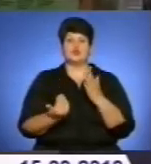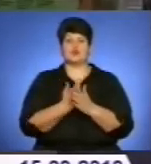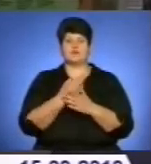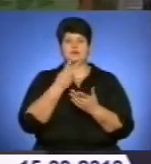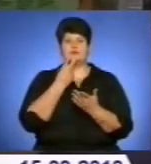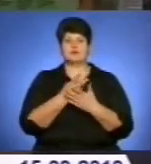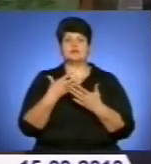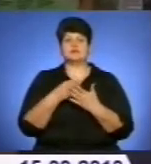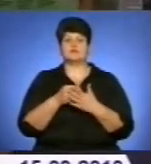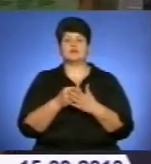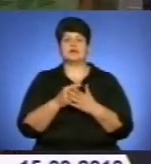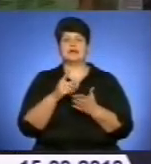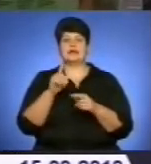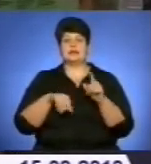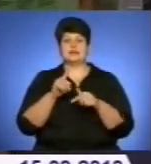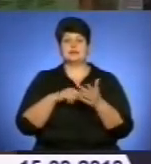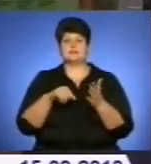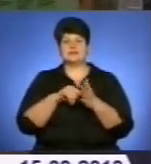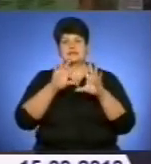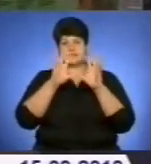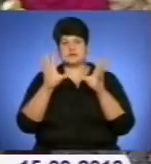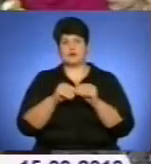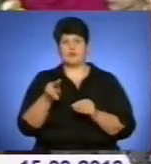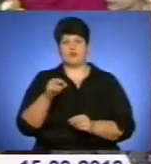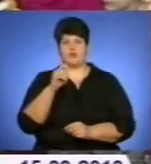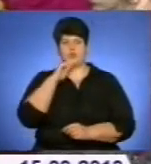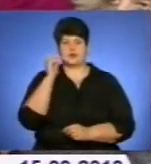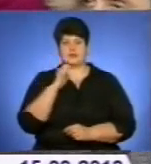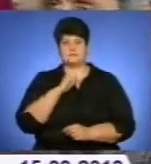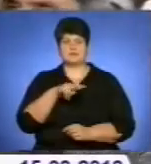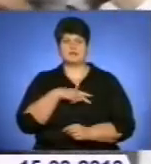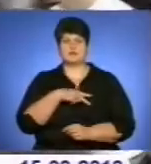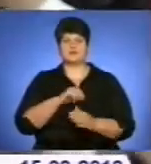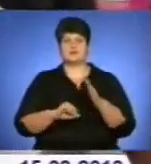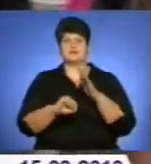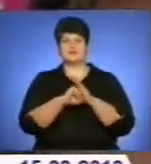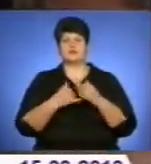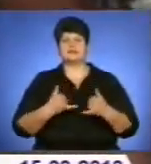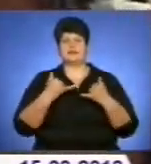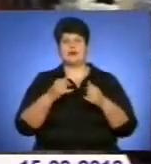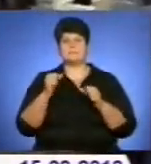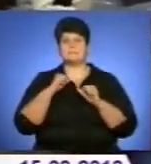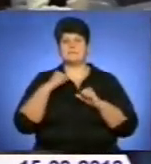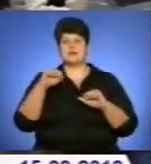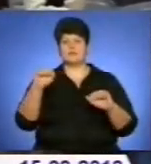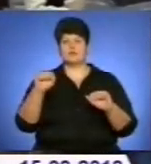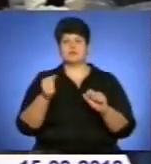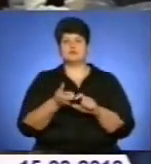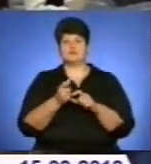актуальною в сучасному світі. Якщо ми знаємо своє минуле і своє сьогодення, то ми можемо для